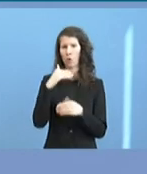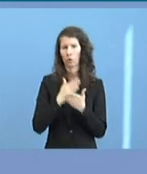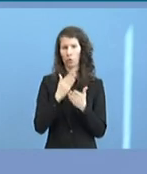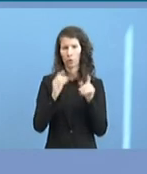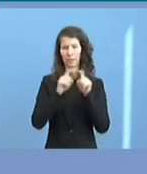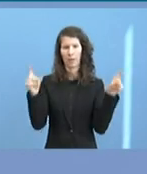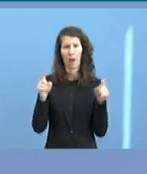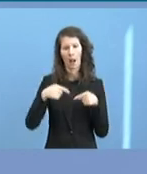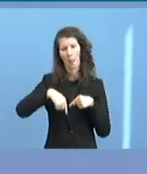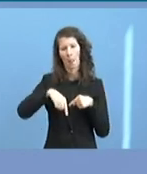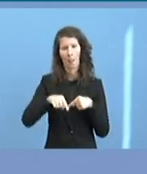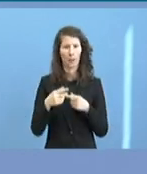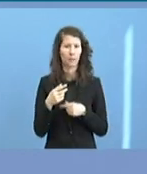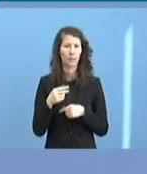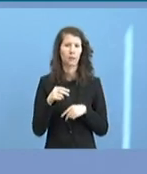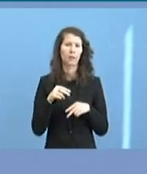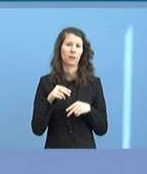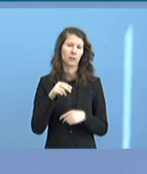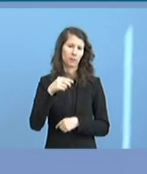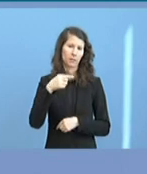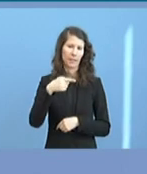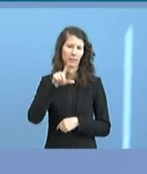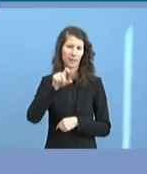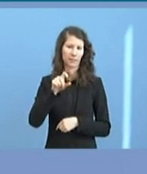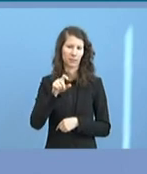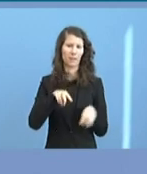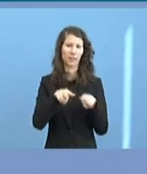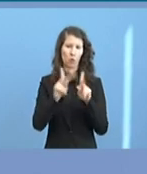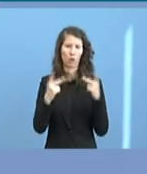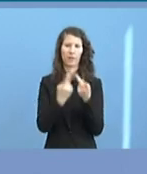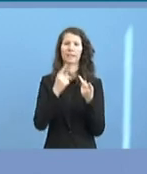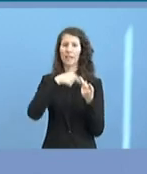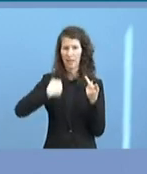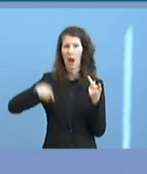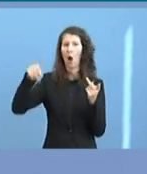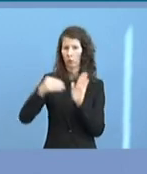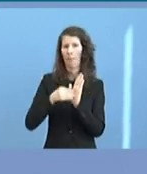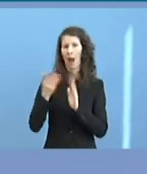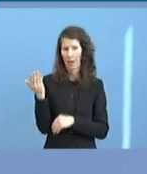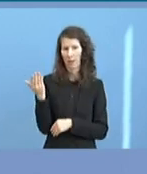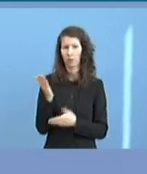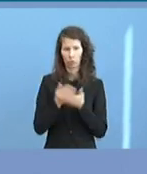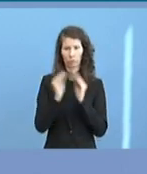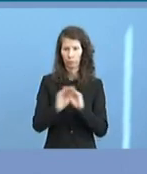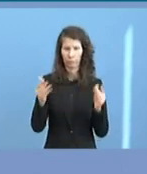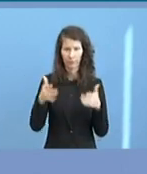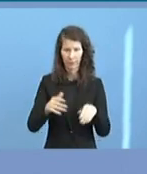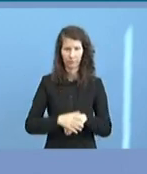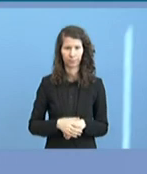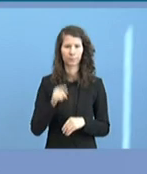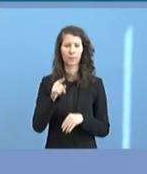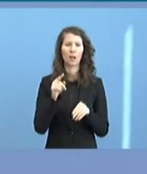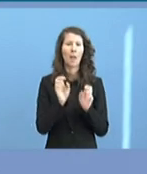-Videokonferenz gesprochen, da wird auch China dabei sein. Wir werden diese Pandemie, diese weltweite